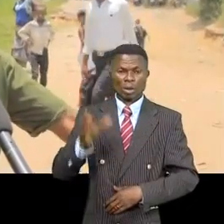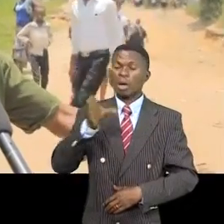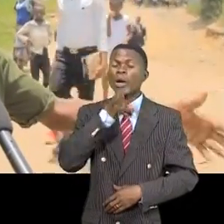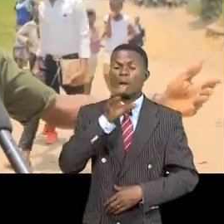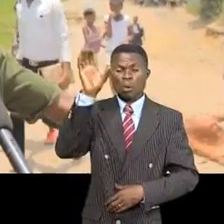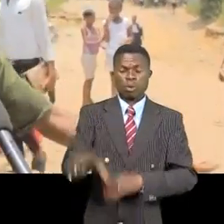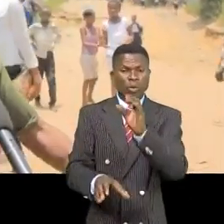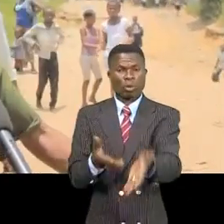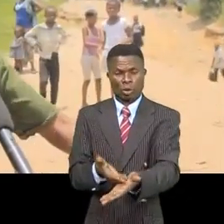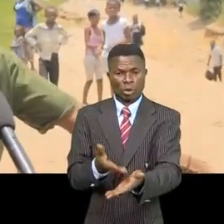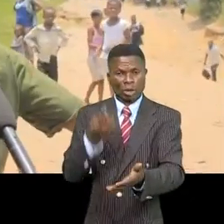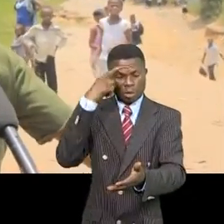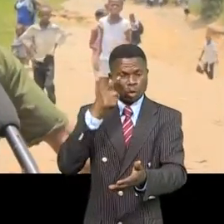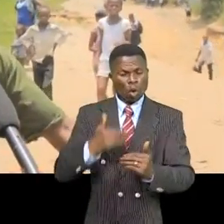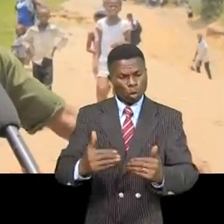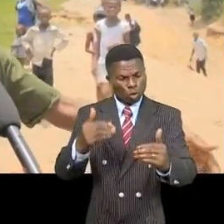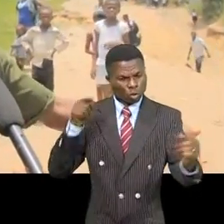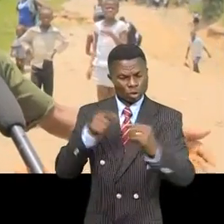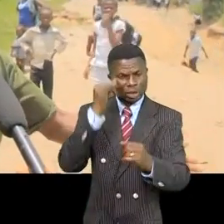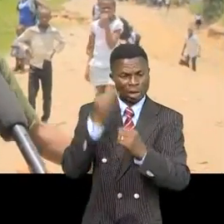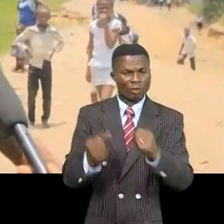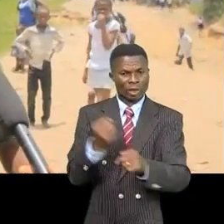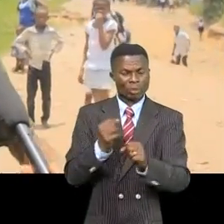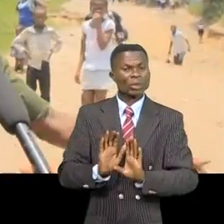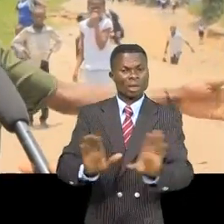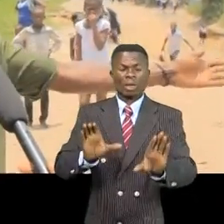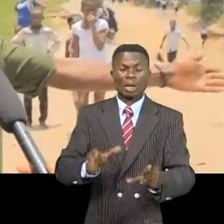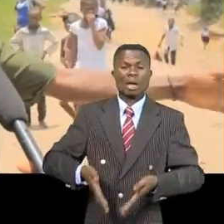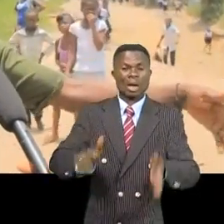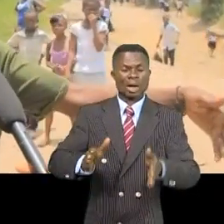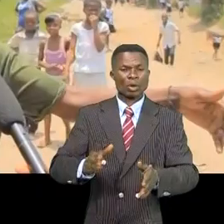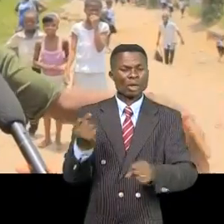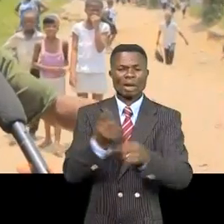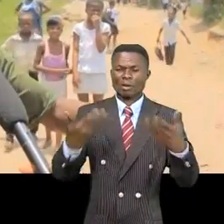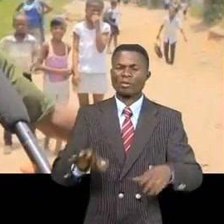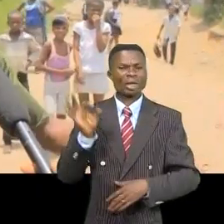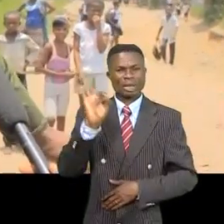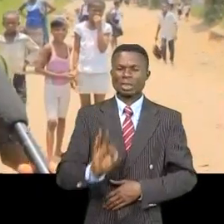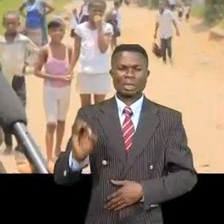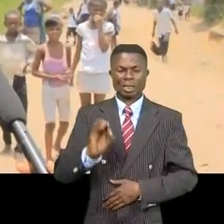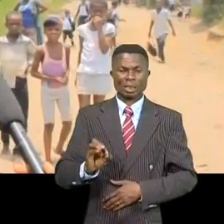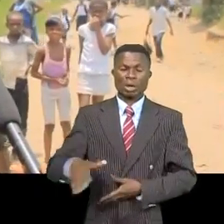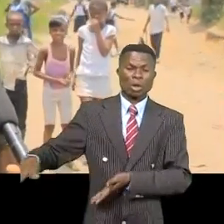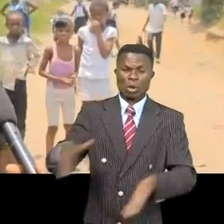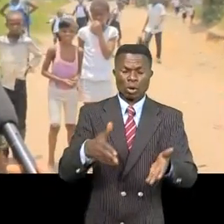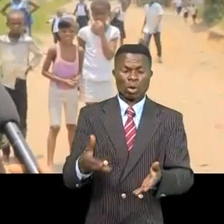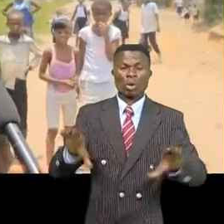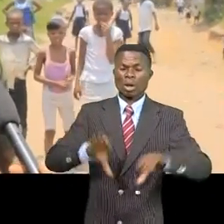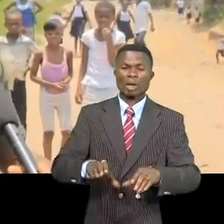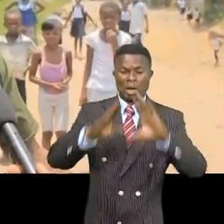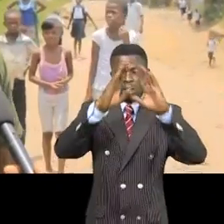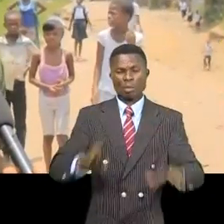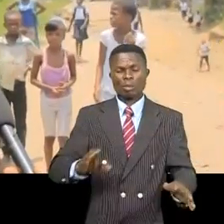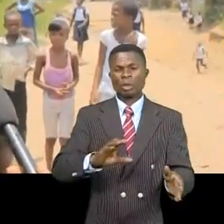pierres, au lieu de finir les travaux, ils ont laissé cette route inachever. L'érosion menace. Les maisons des